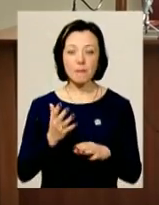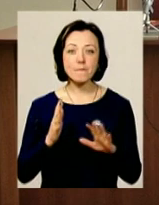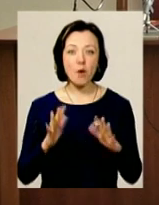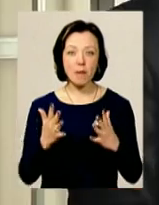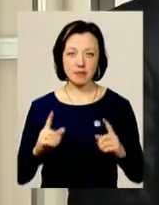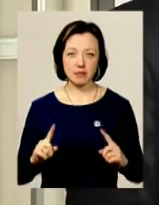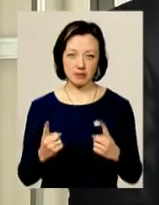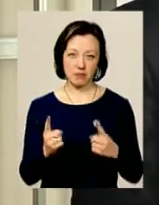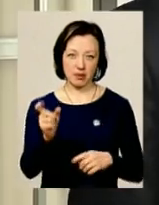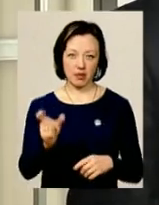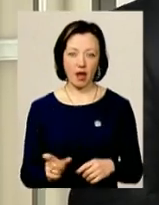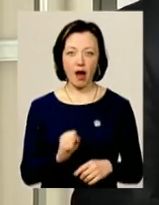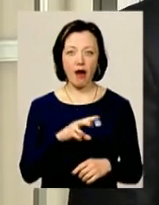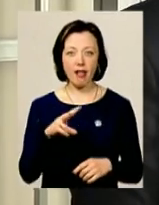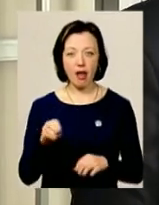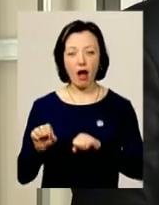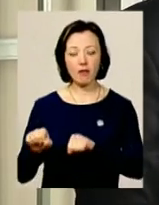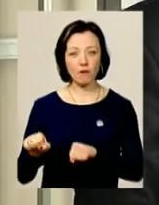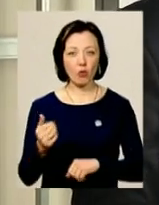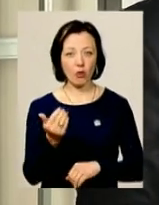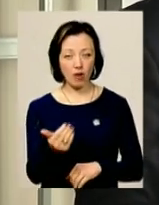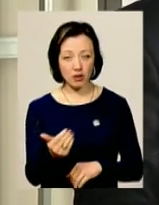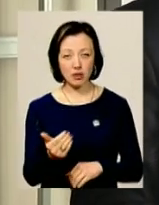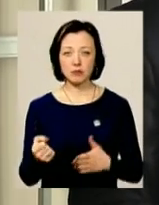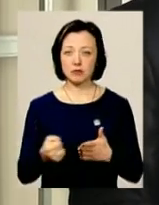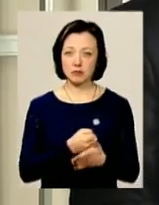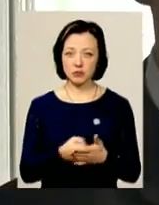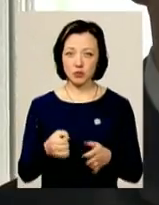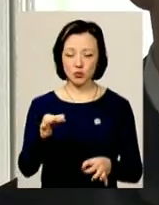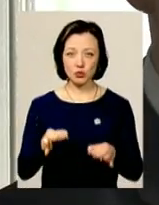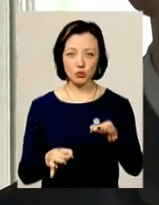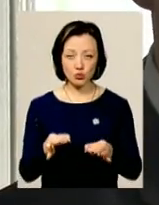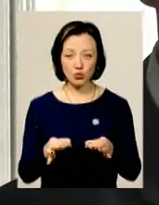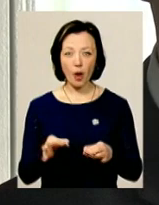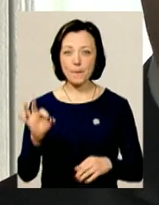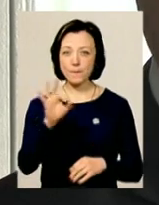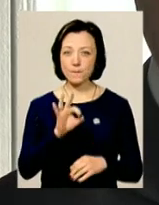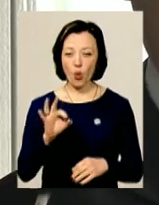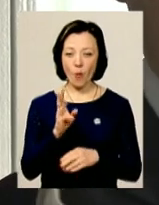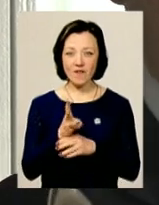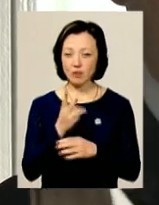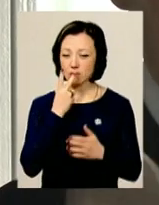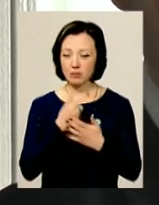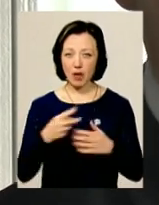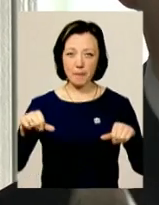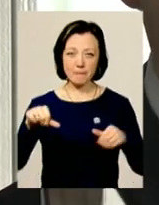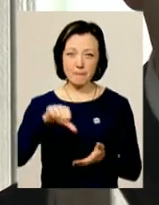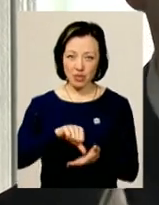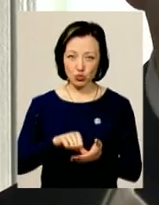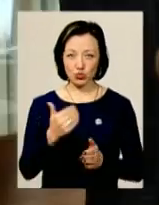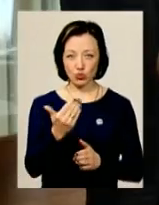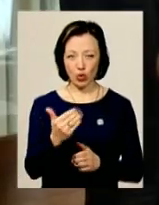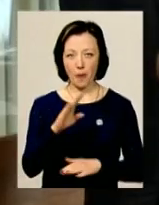затримання Михайла Кривака. Але захисник підозрюваного Михайло Осташ заявив в клопотання, щоб відео показали в присутності його